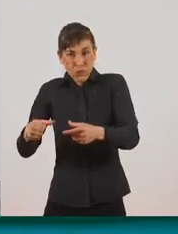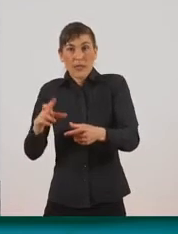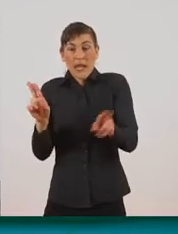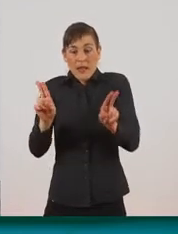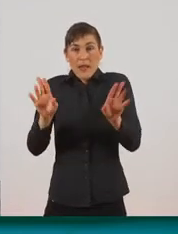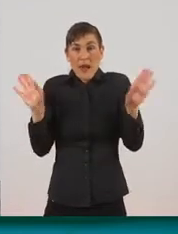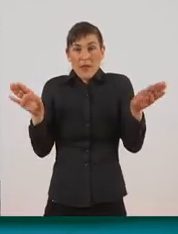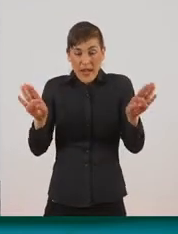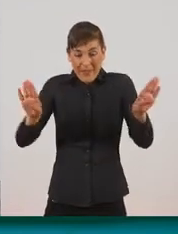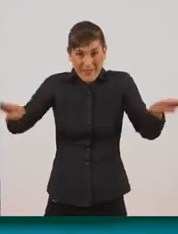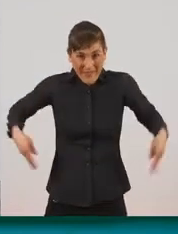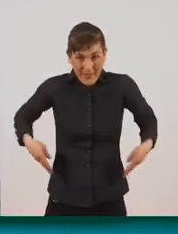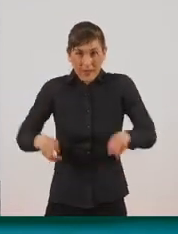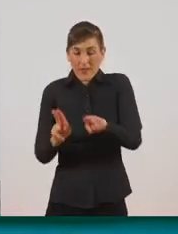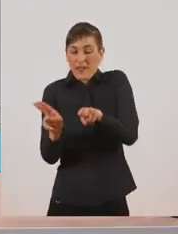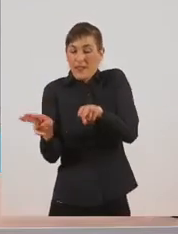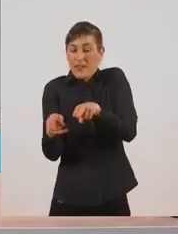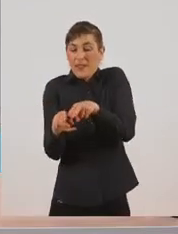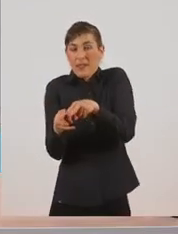ξεχωρίζουμε και το κάθε είδος της μέλισσας.